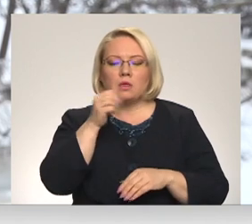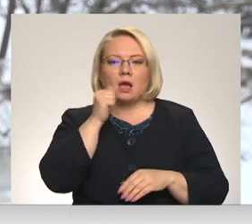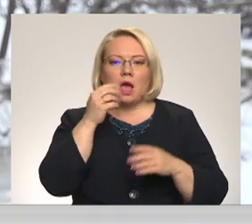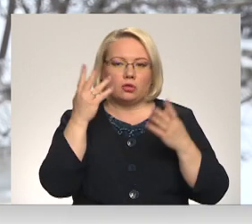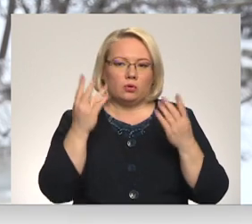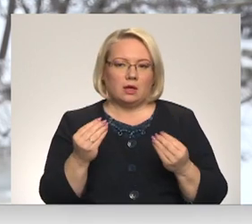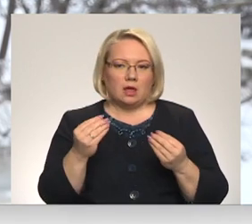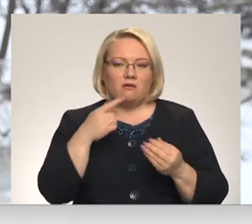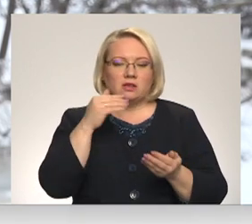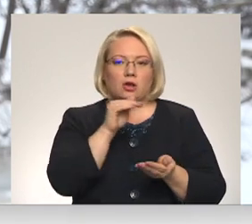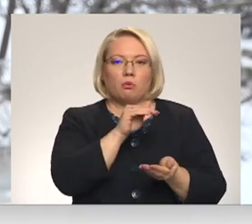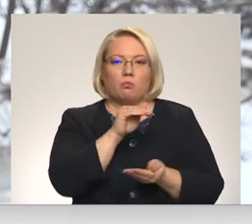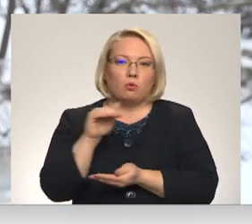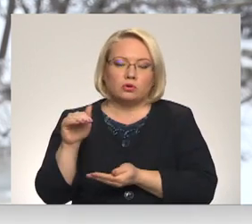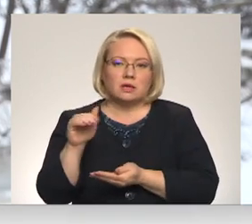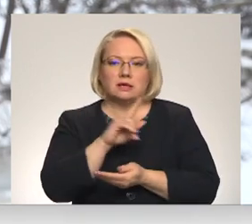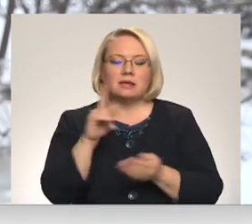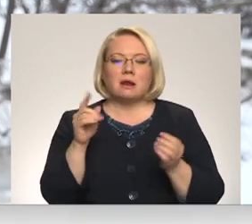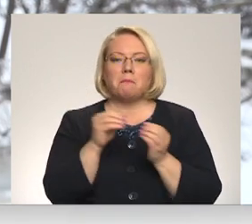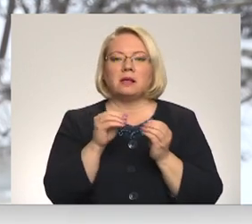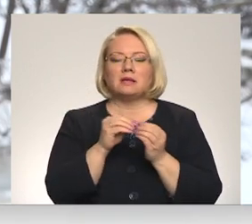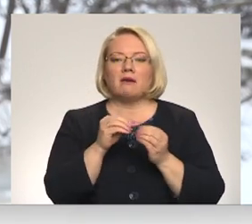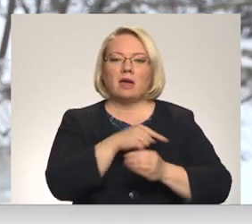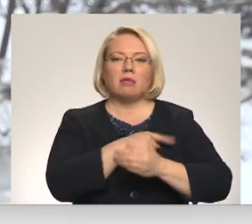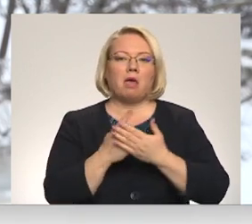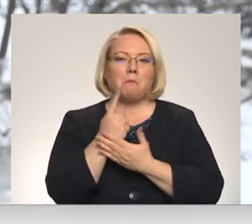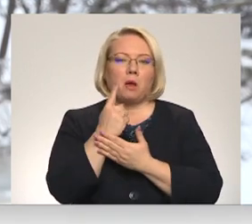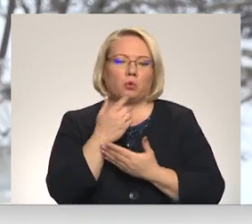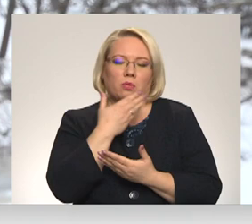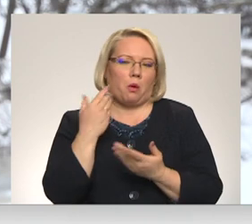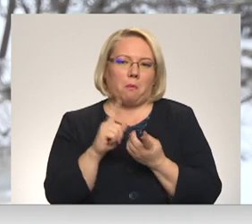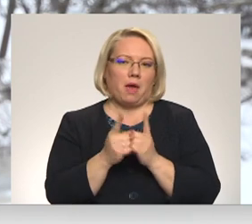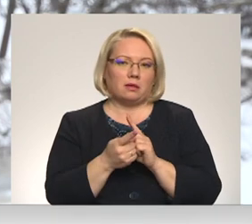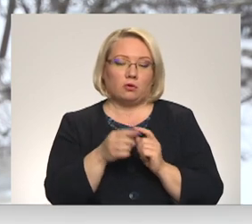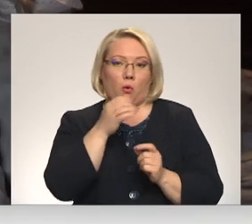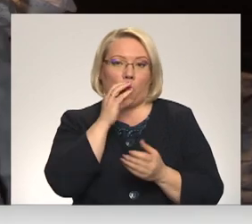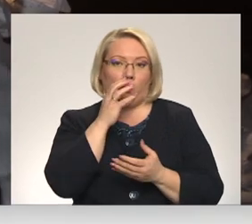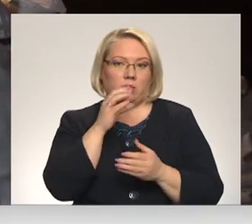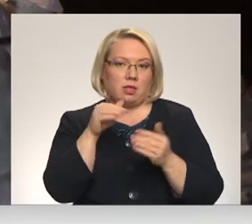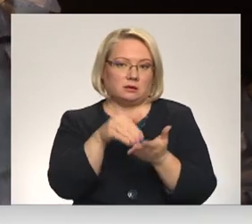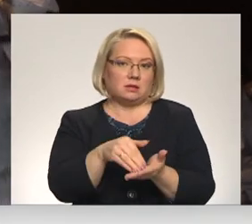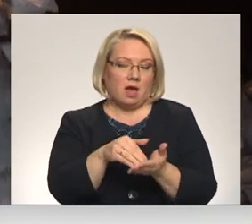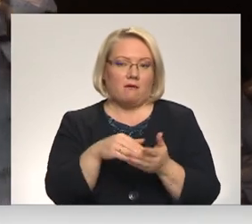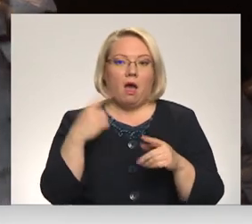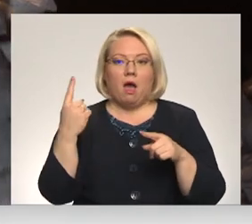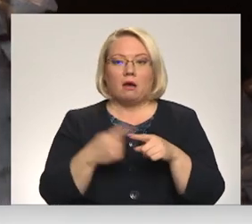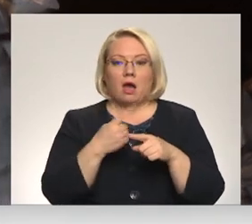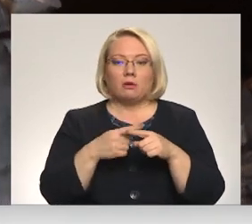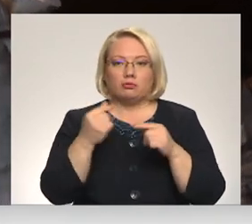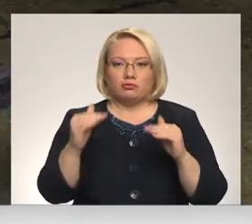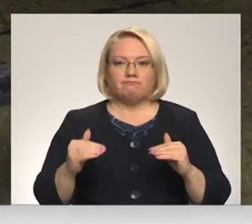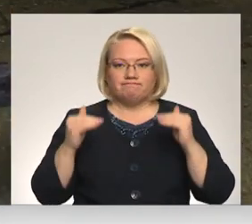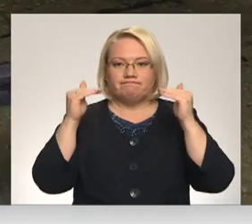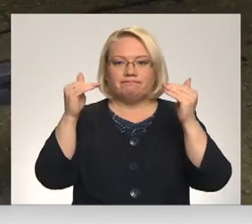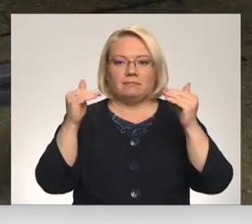burciņas man visu laiku ir pastāvīgā temperatūra. Nemainīgā, jo viņas ir ūdeni. Kartupeļi tie uzcelti